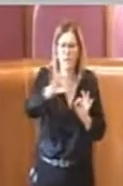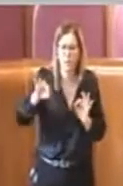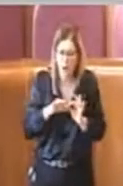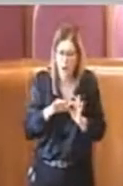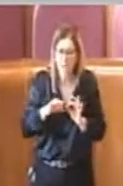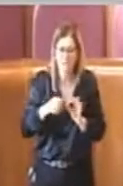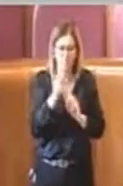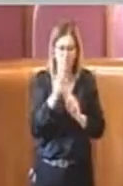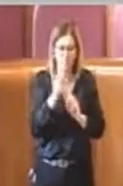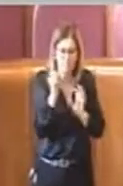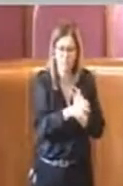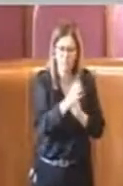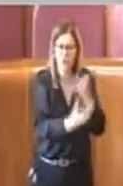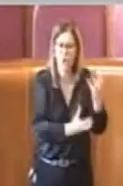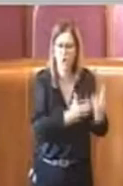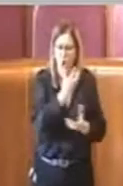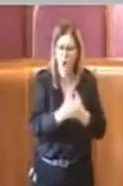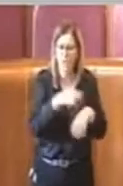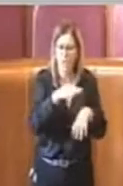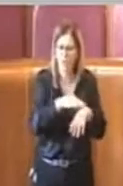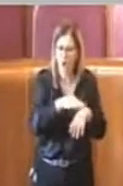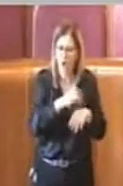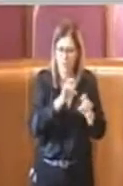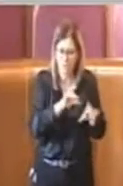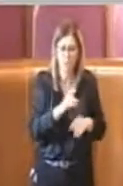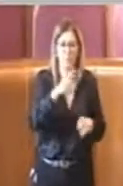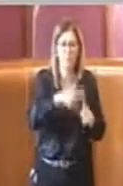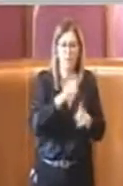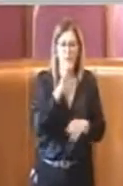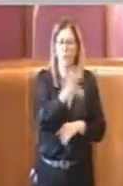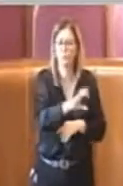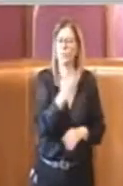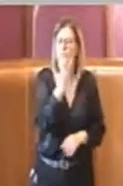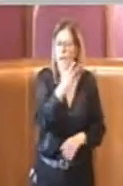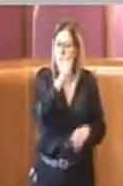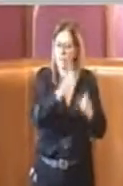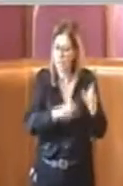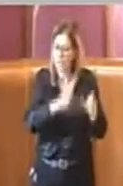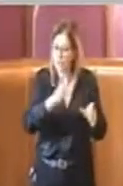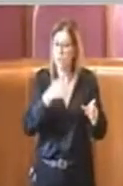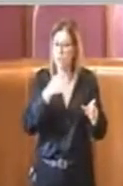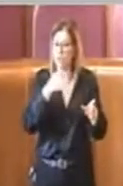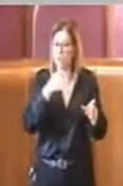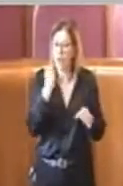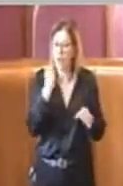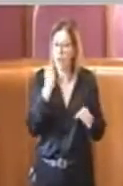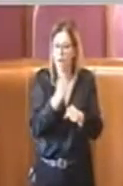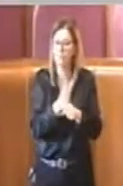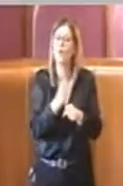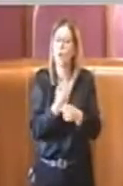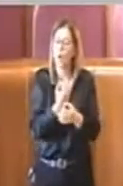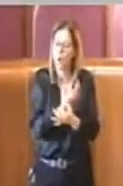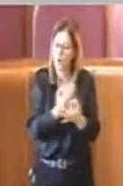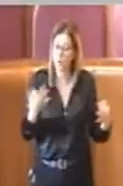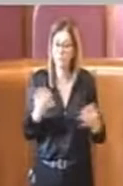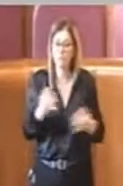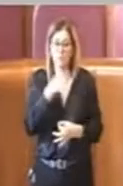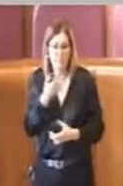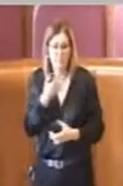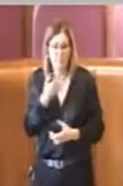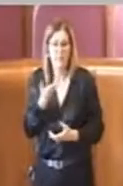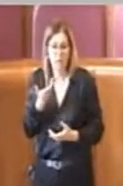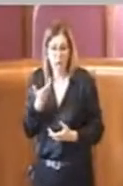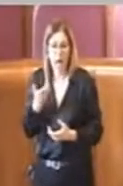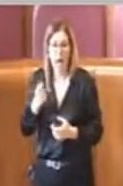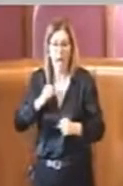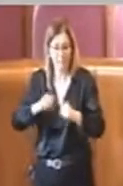alla denuncia di tre persone, per cui un ottimo lavoro. Questo vuol dire che è stato fatto un certo lavoro da parte anche